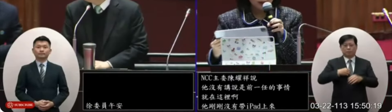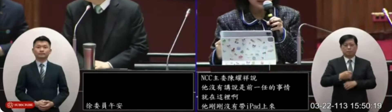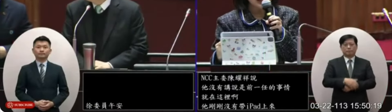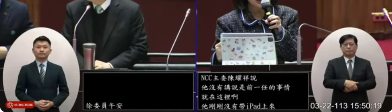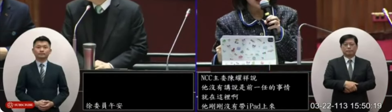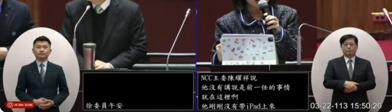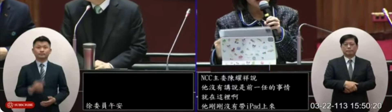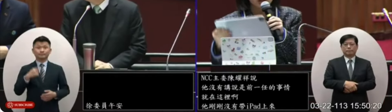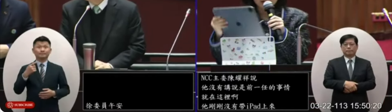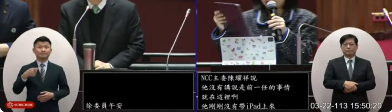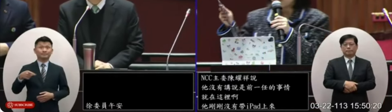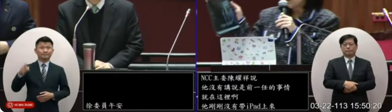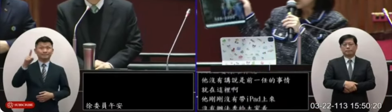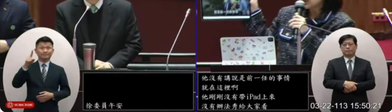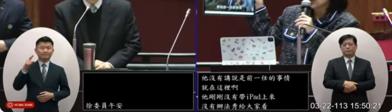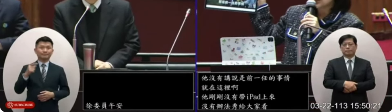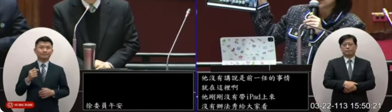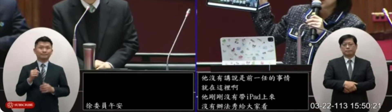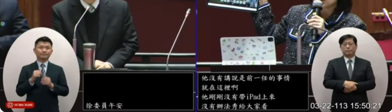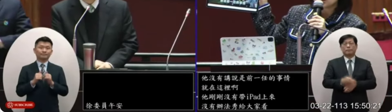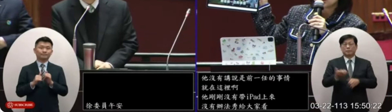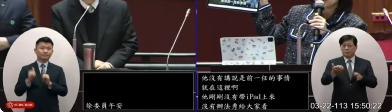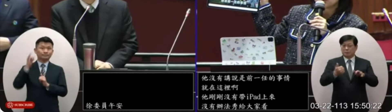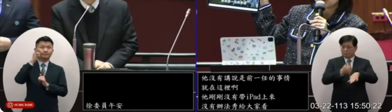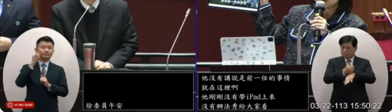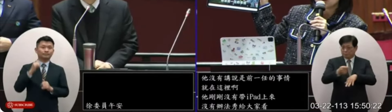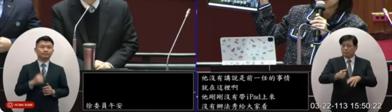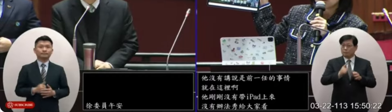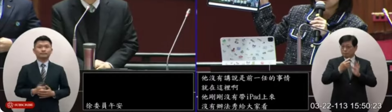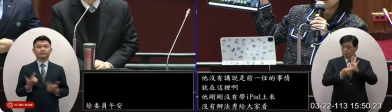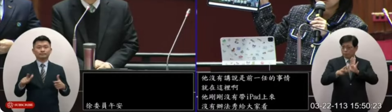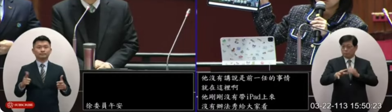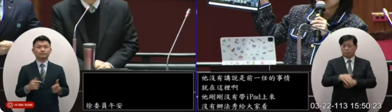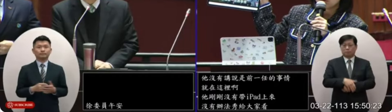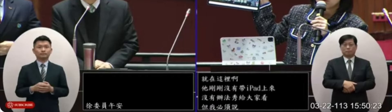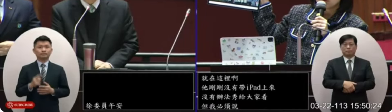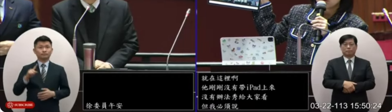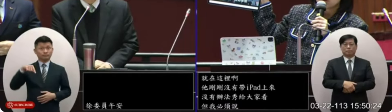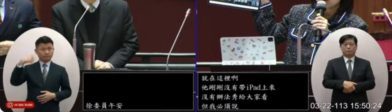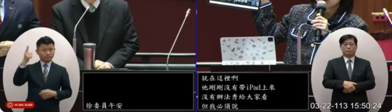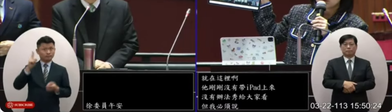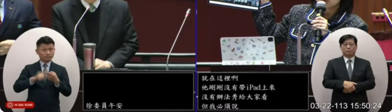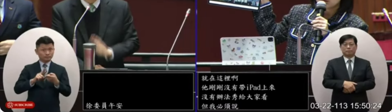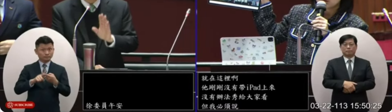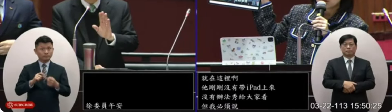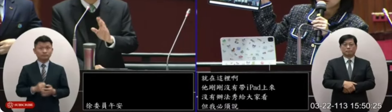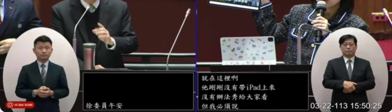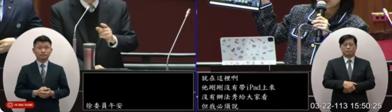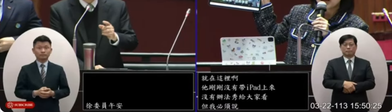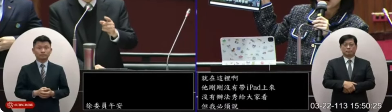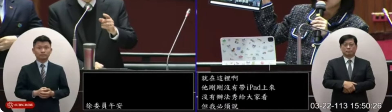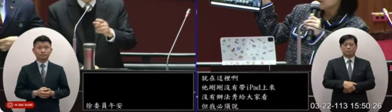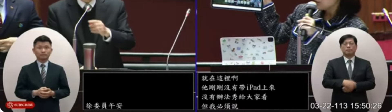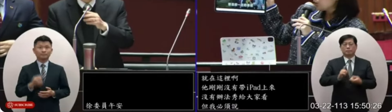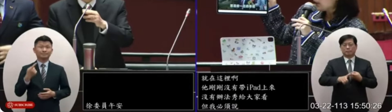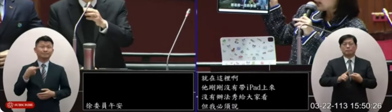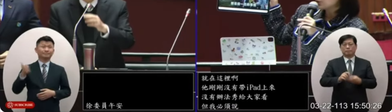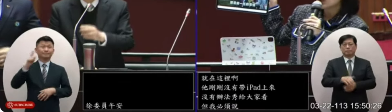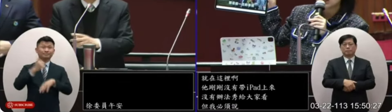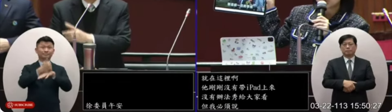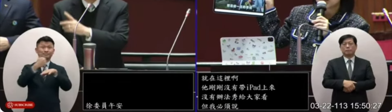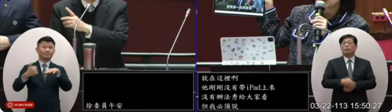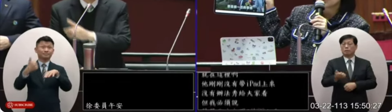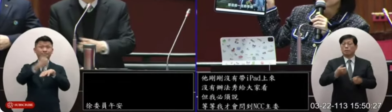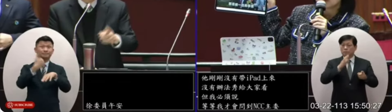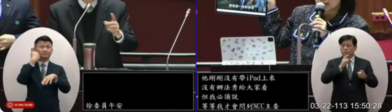先遜你我說前不是說前草我才剛才講前一任的事情你有沒有說那是前任對啊沒有錯是前任的會員所以他說